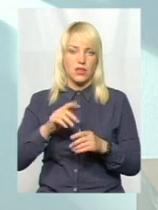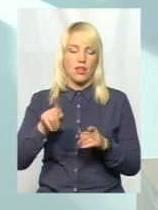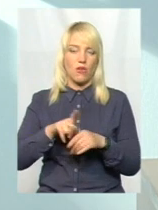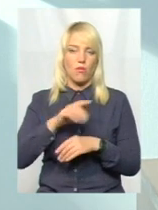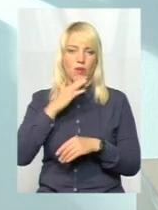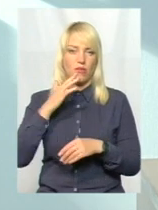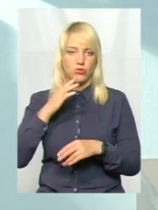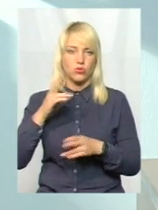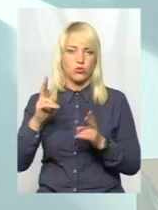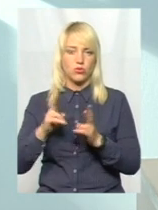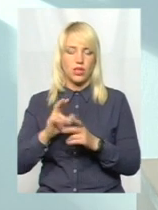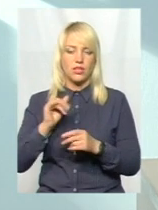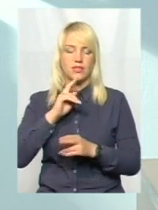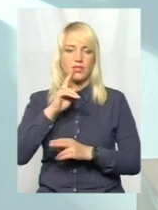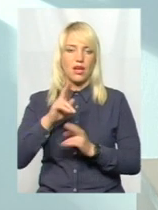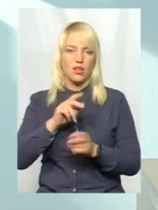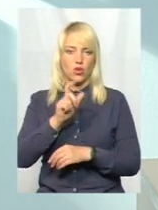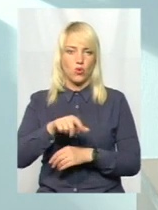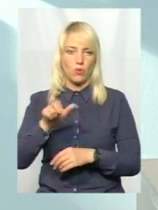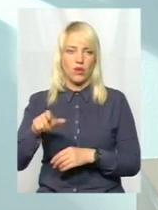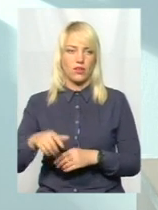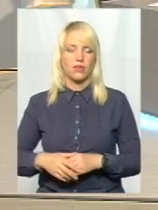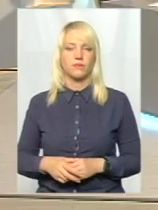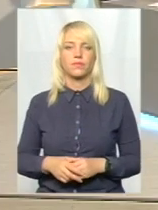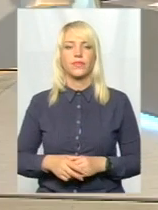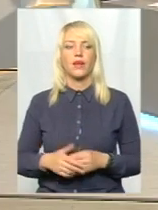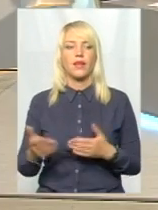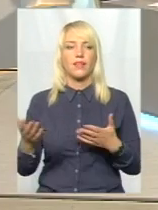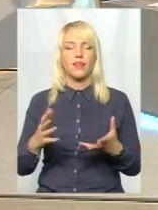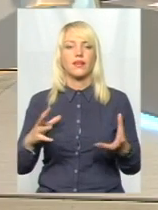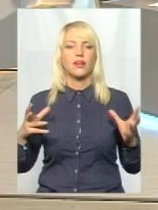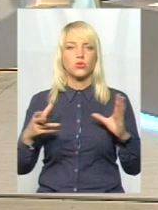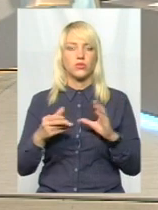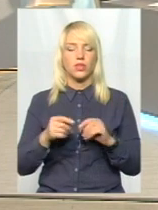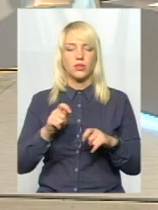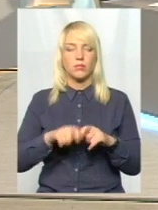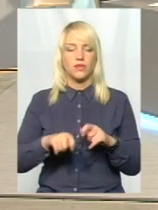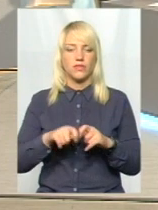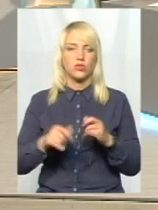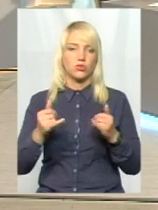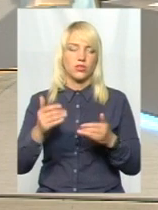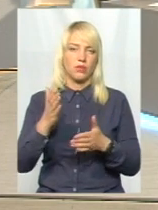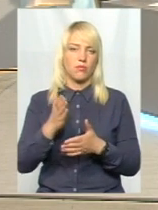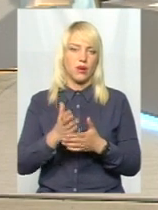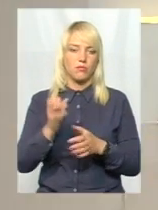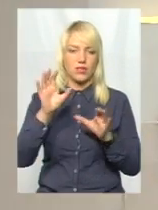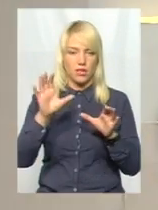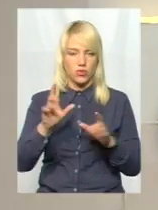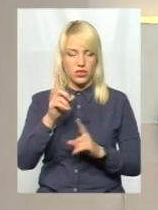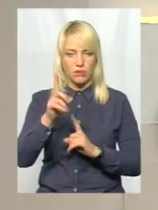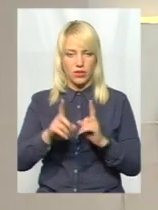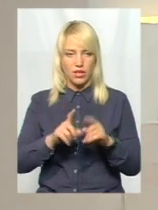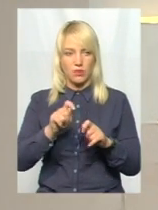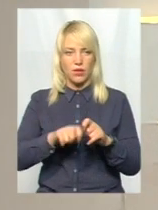і скарги звернення громадян. А які результати перевірок маємо сьогодні? От законодавство звінилось, і